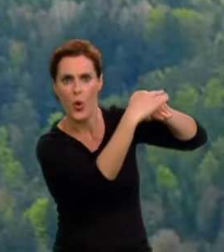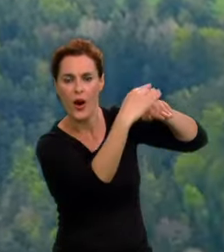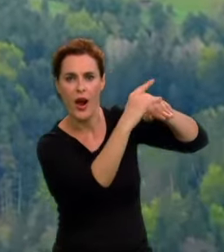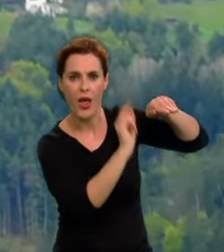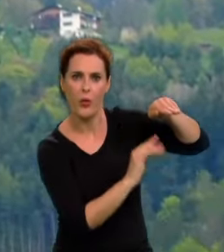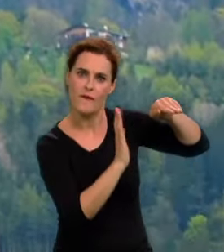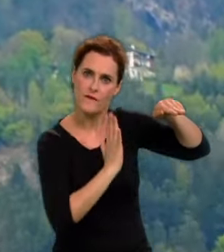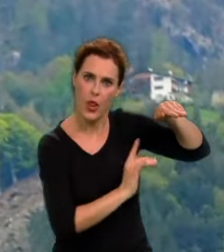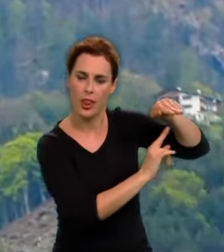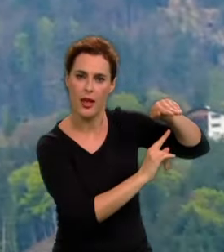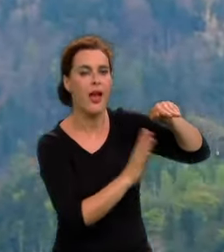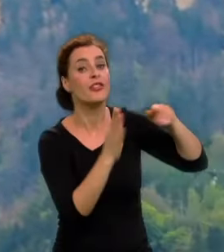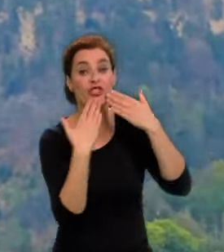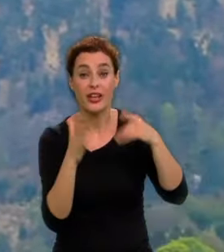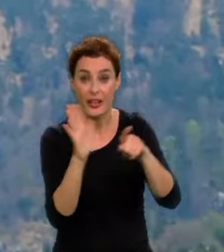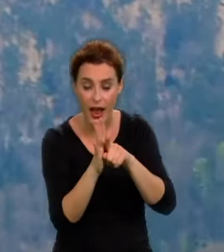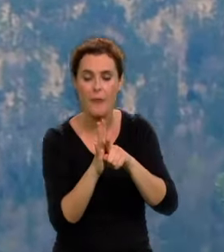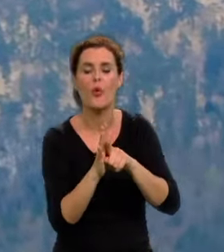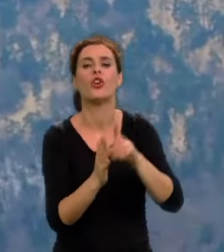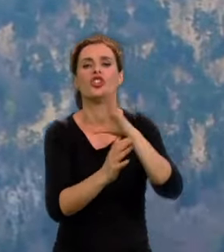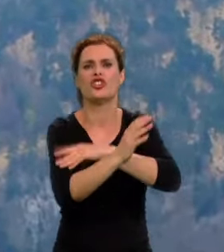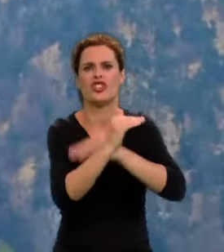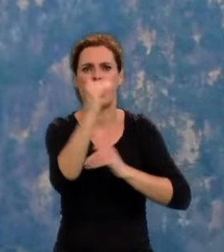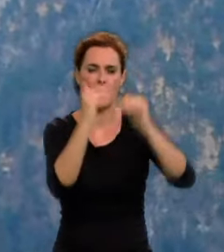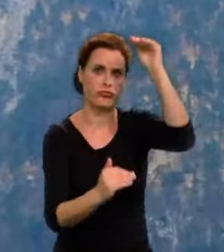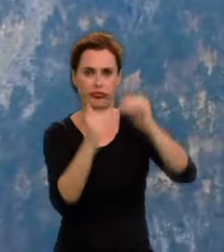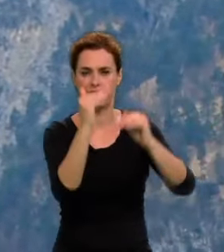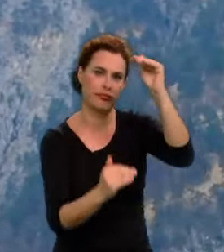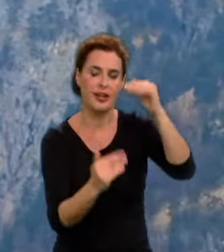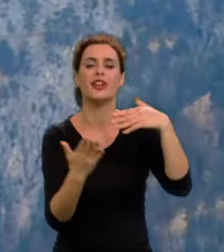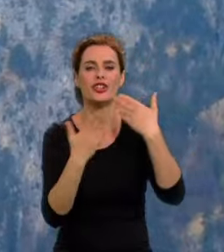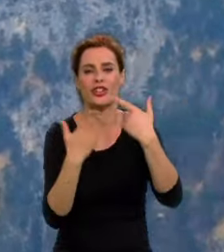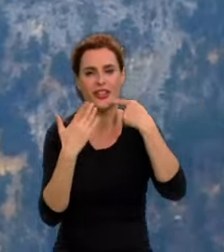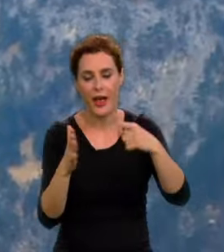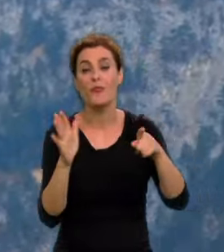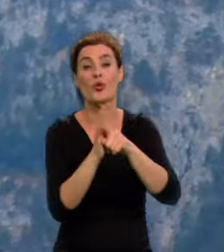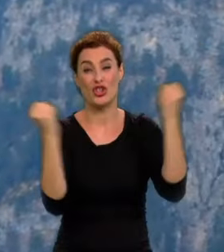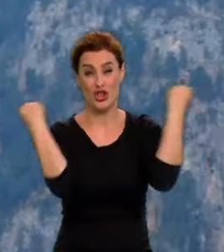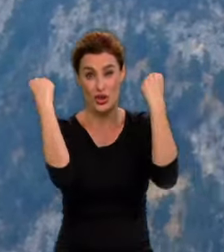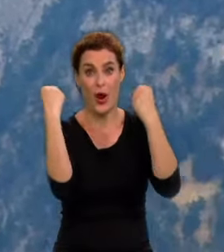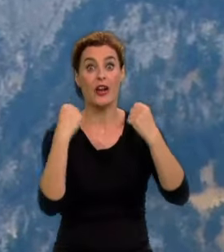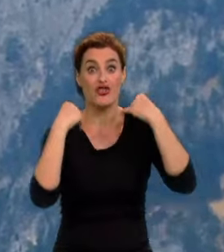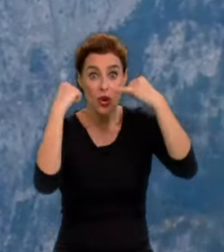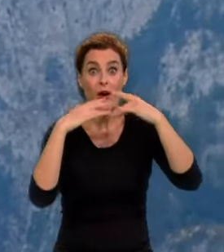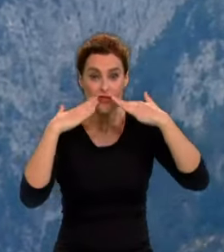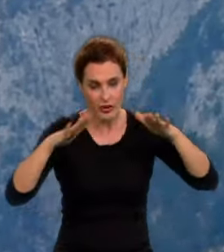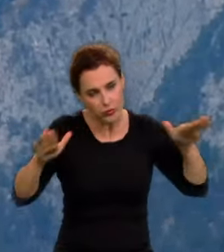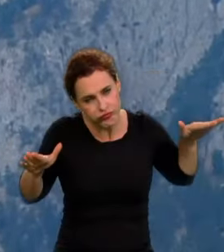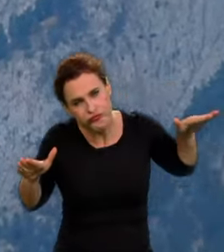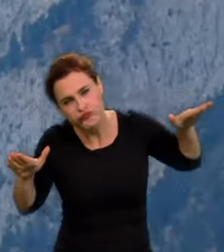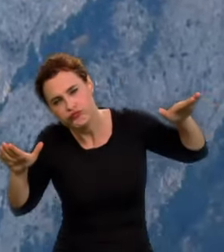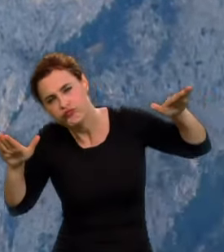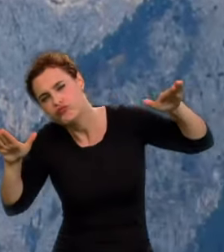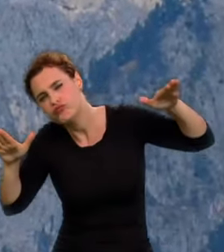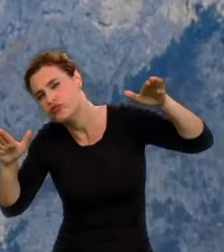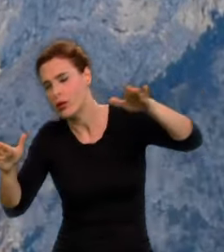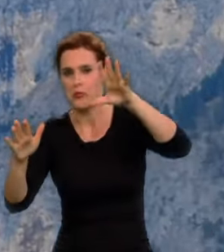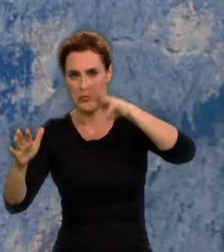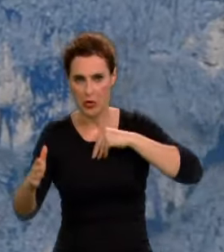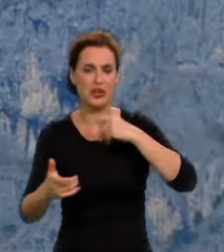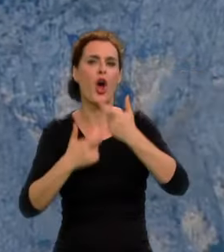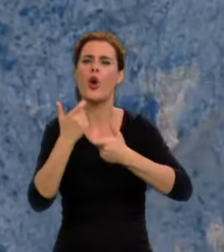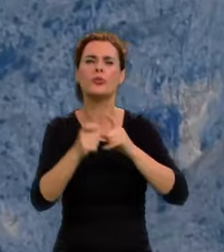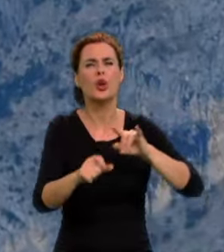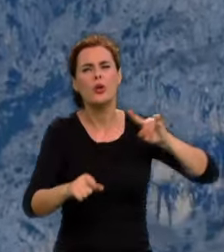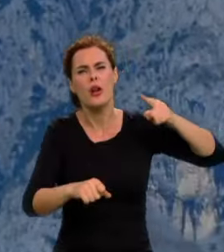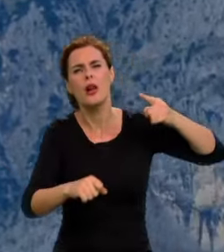co wytwarza różnicę ciśnień, tworząc siłę nośną. To właśnie ta siła pozwala szybowcowi utrzymywać się w powietrzu i wykonywać